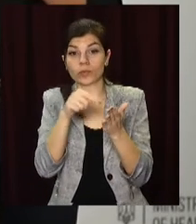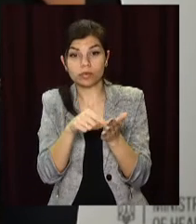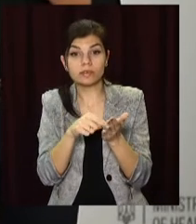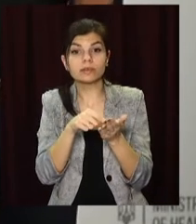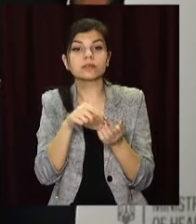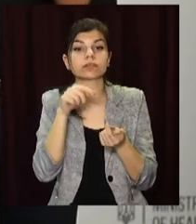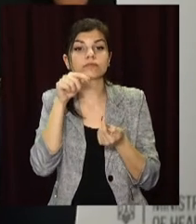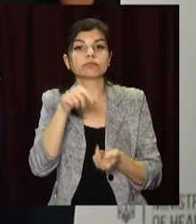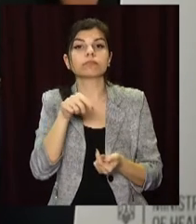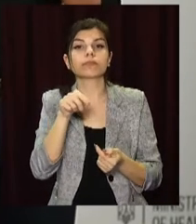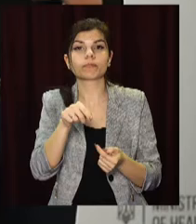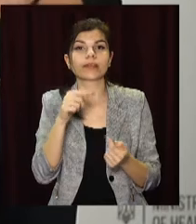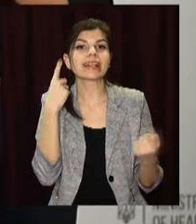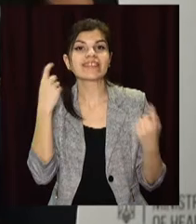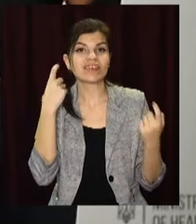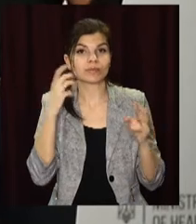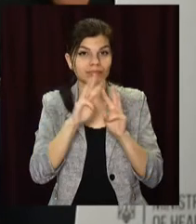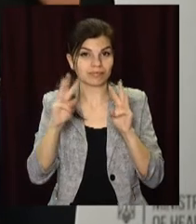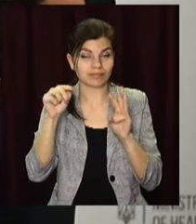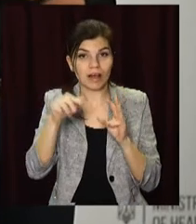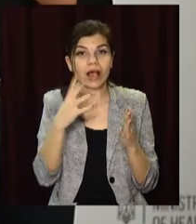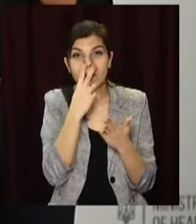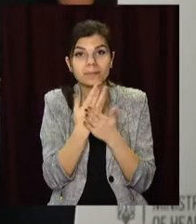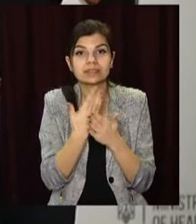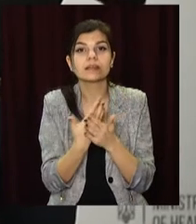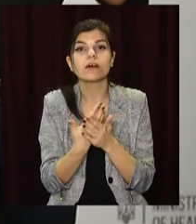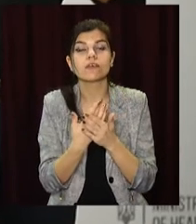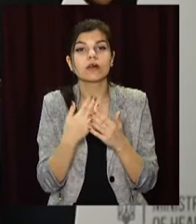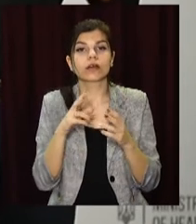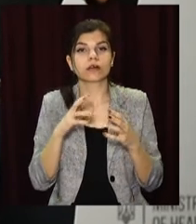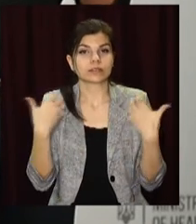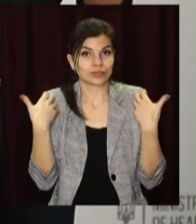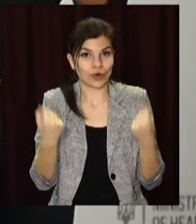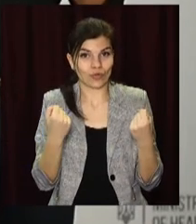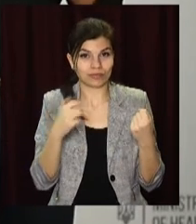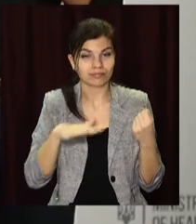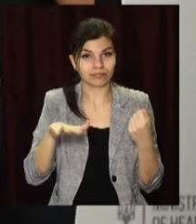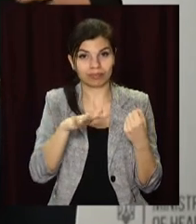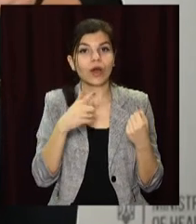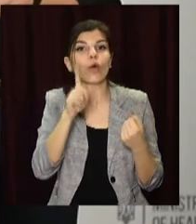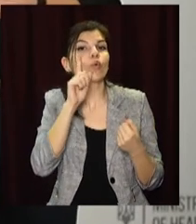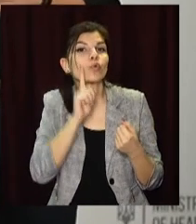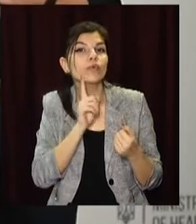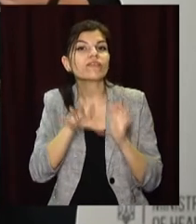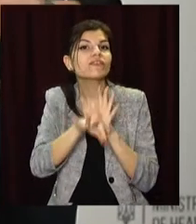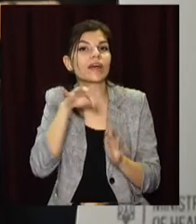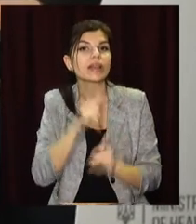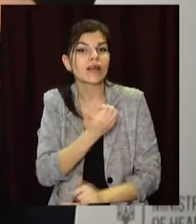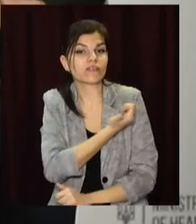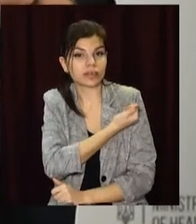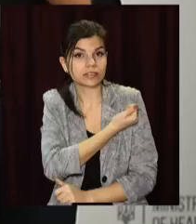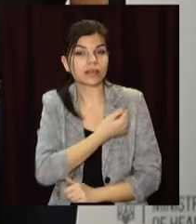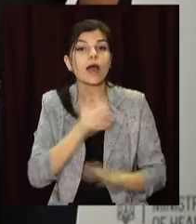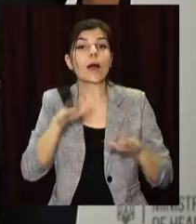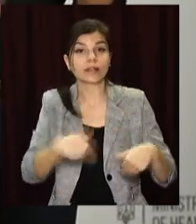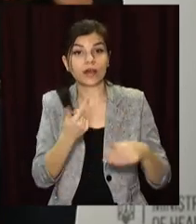тієї чи іншої медичної інформаційної системи, яка представлена в закладі охорони здоров'я, який ви обираєте зручним для вас для вакцинації. І далі